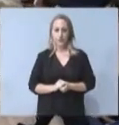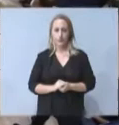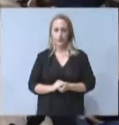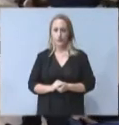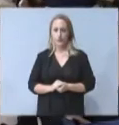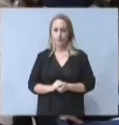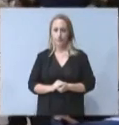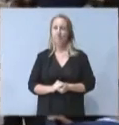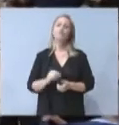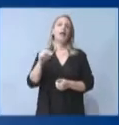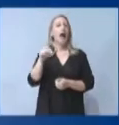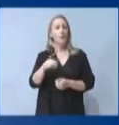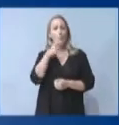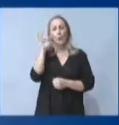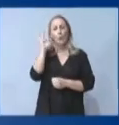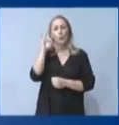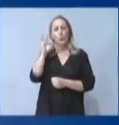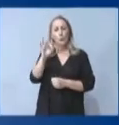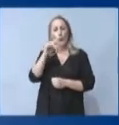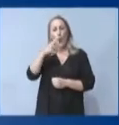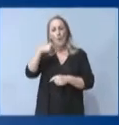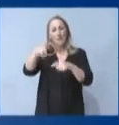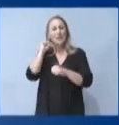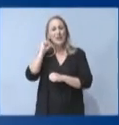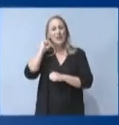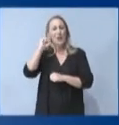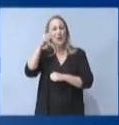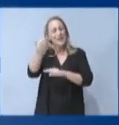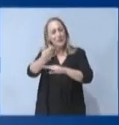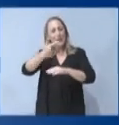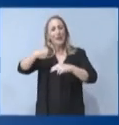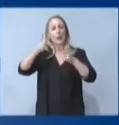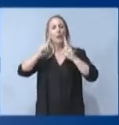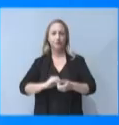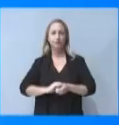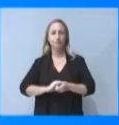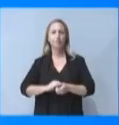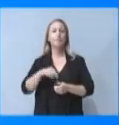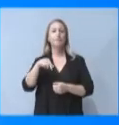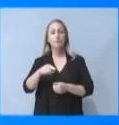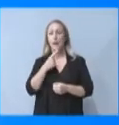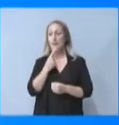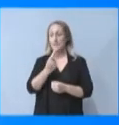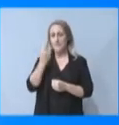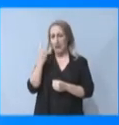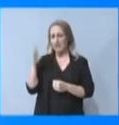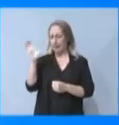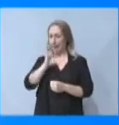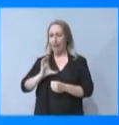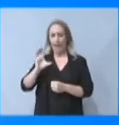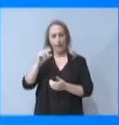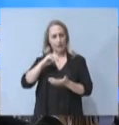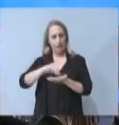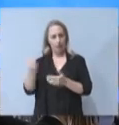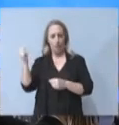Μια πράξη ανακούφισης πριν από τις γιορτές σε αυτούς που το έχουν περισσότερο ανάγκη. Ο Πρωθυπουργός παρουσίασε ένα